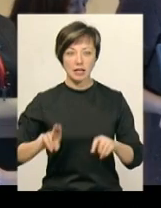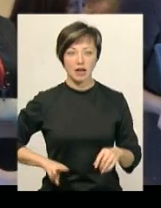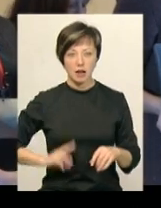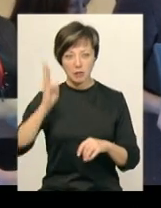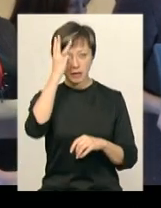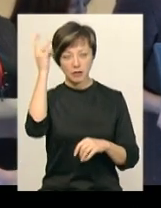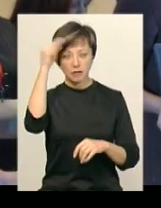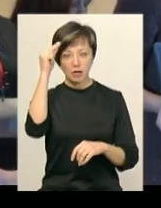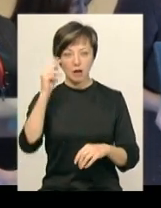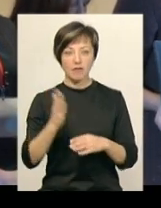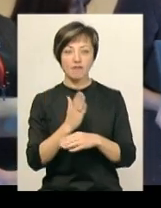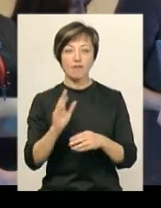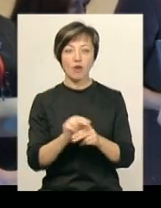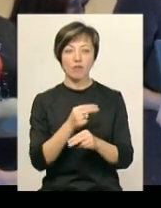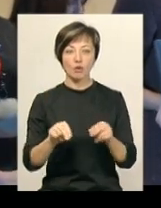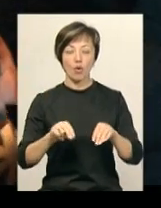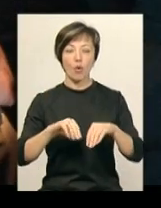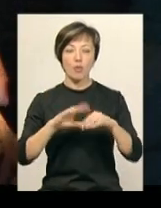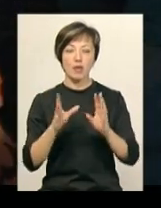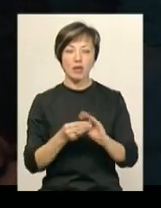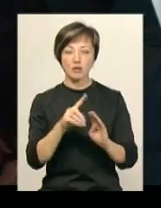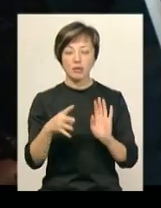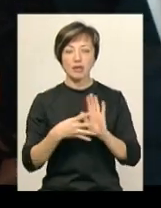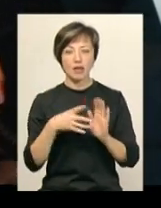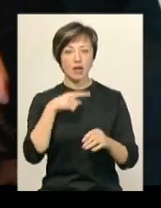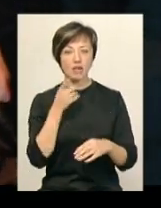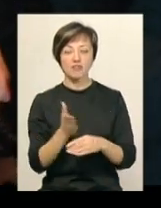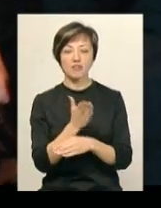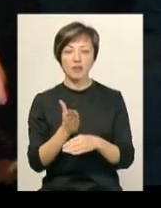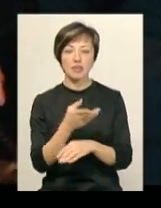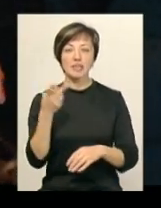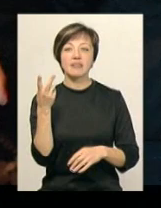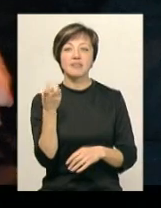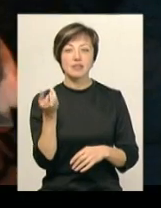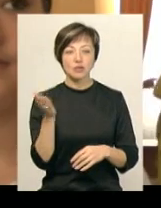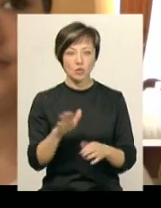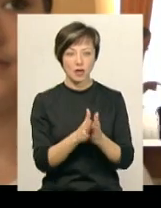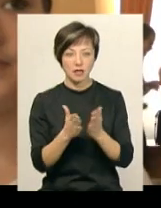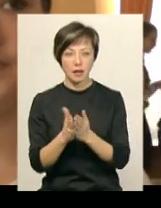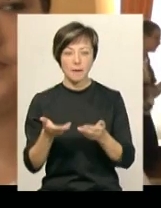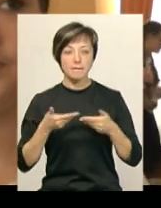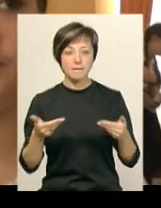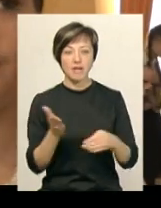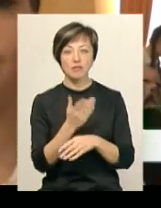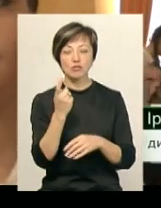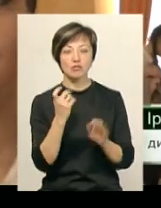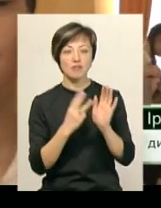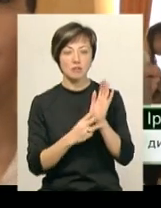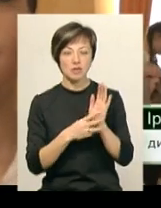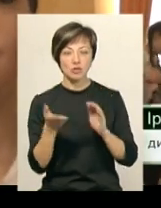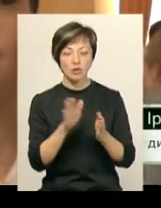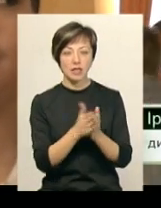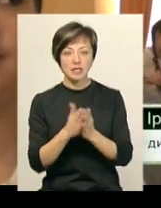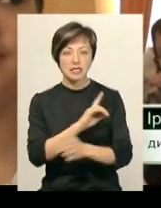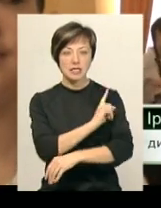Хмельницького навчально-виховного об'єднання номер 9 Ірина Томич каже, виготовили майже дві сотні листівок. Ми виготовили 180 листівок